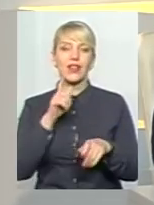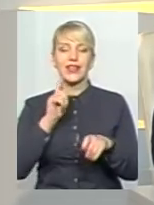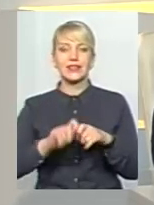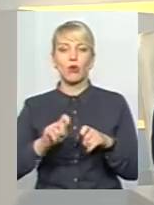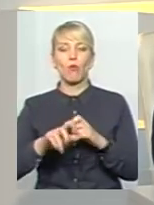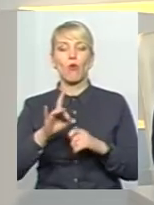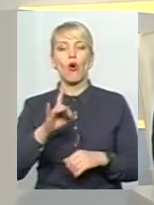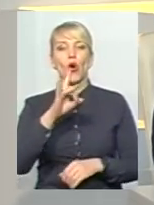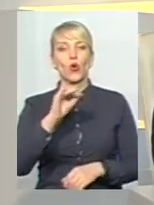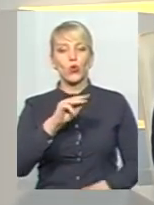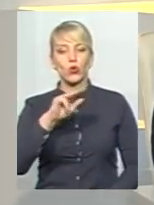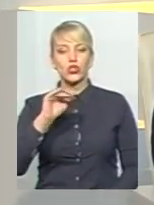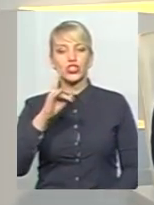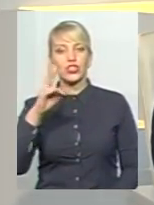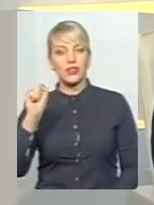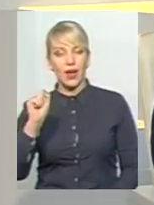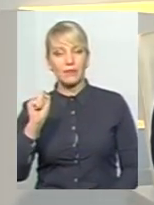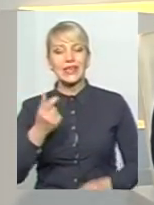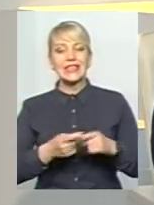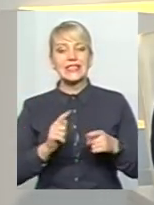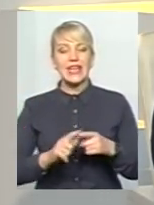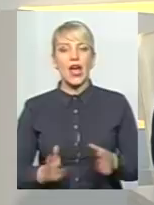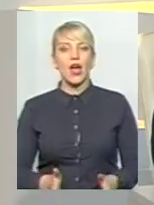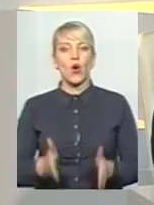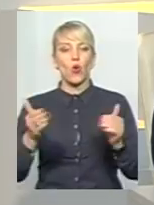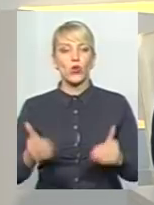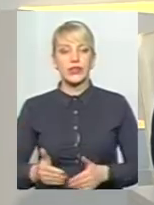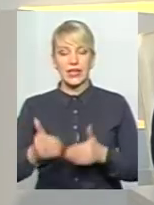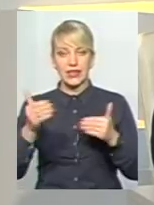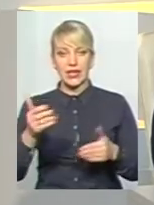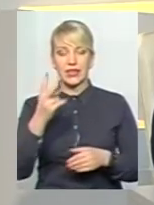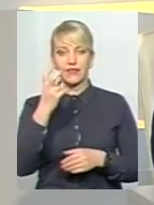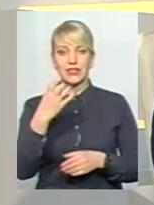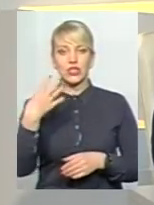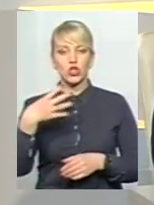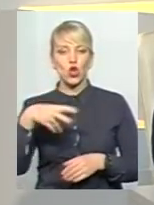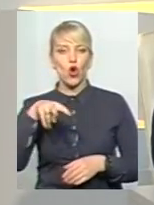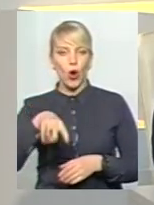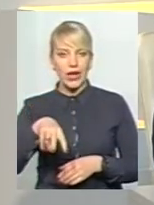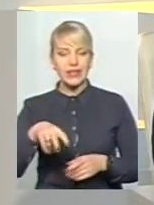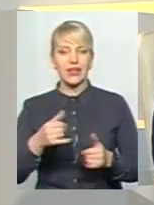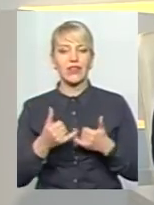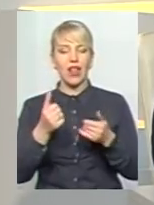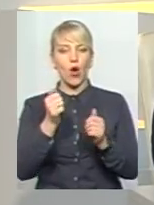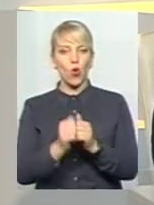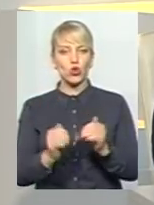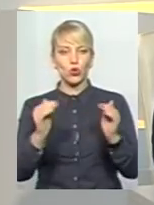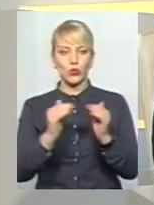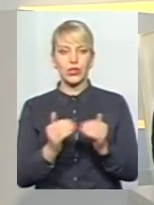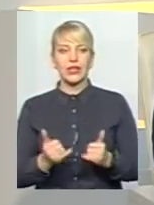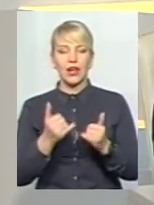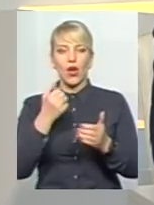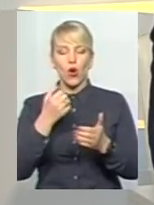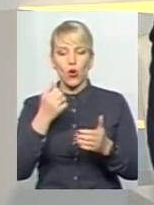Ружичній. Це контейнера 240 літрів для кожного будинку, для кожного приватного